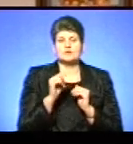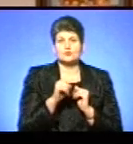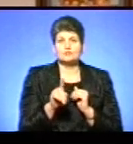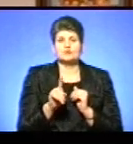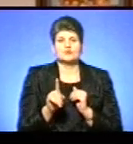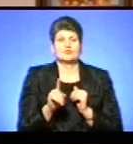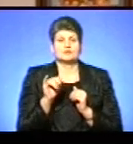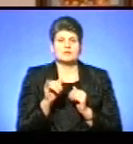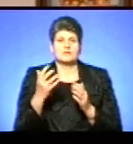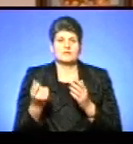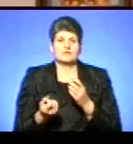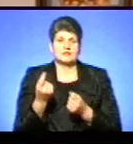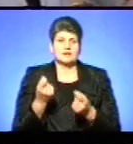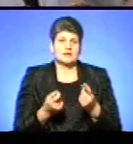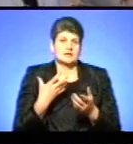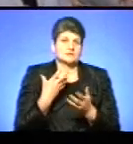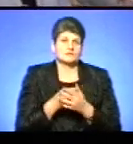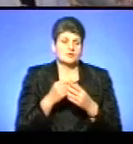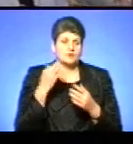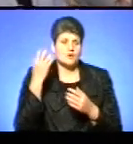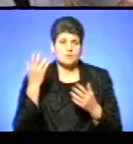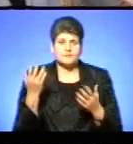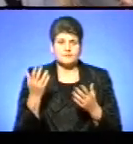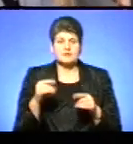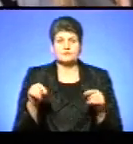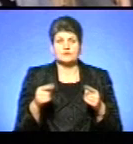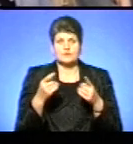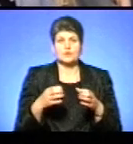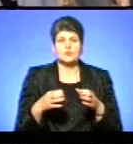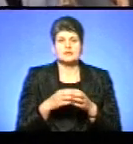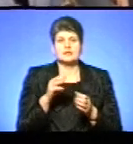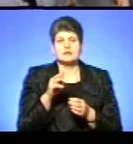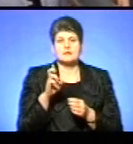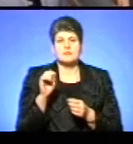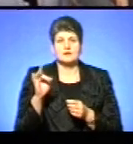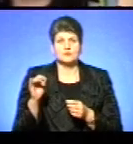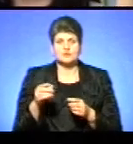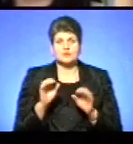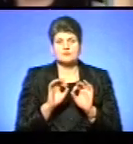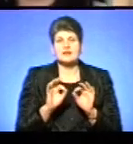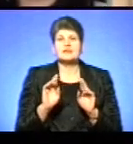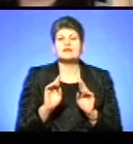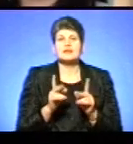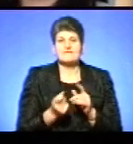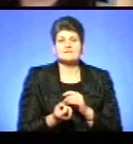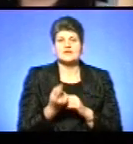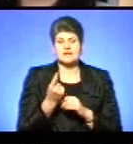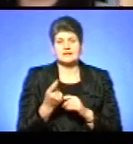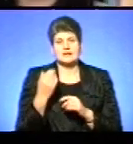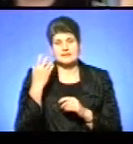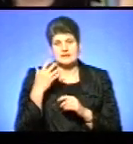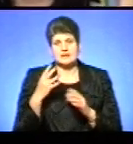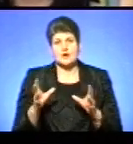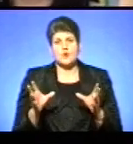виникають якісь свої образи, свої полотна. Засновниця гурту Тетяна Балбус розповідає, як виникла ідея об'єднати жінок